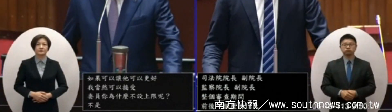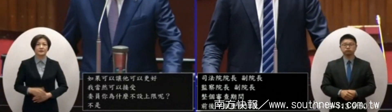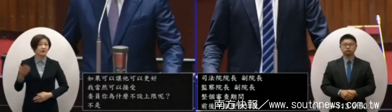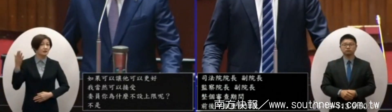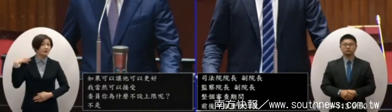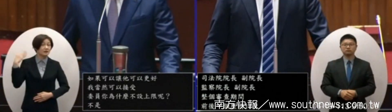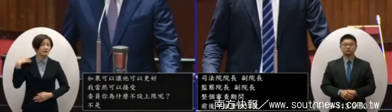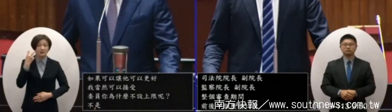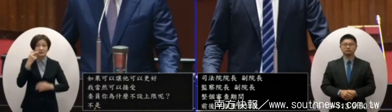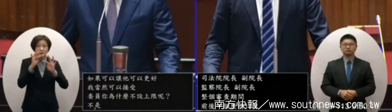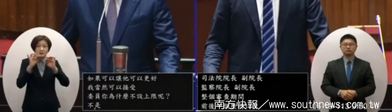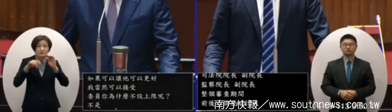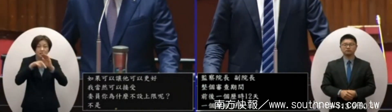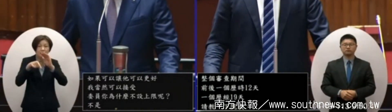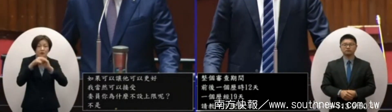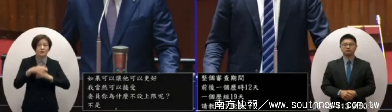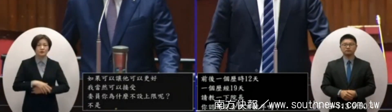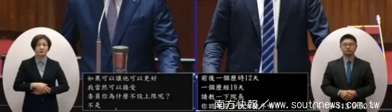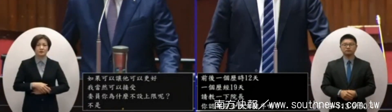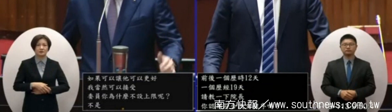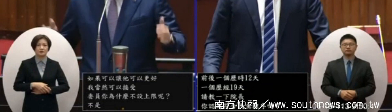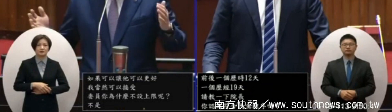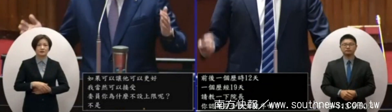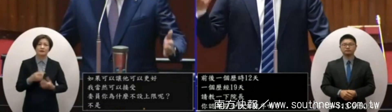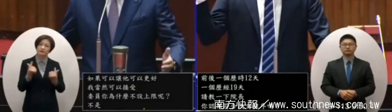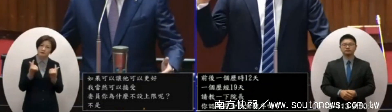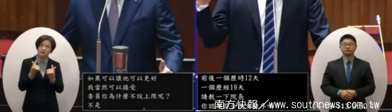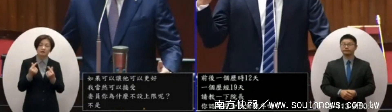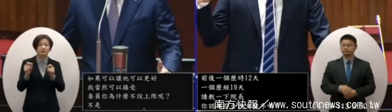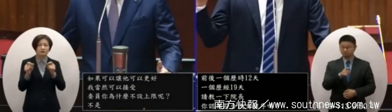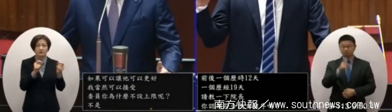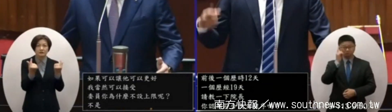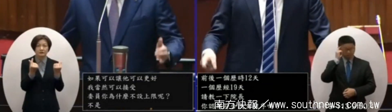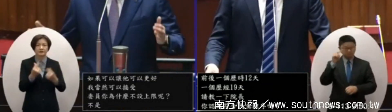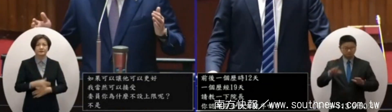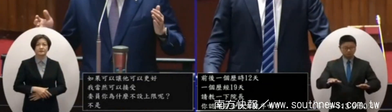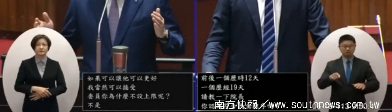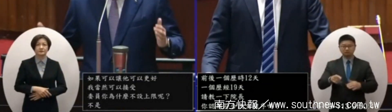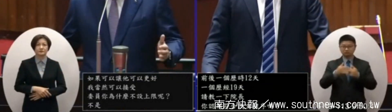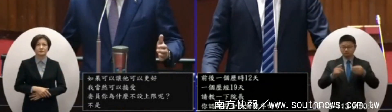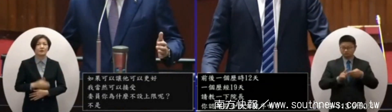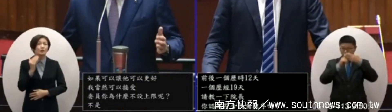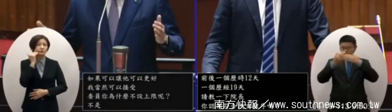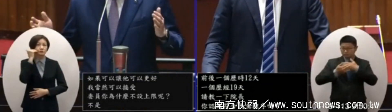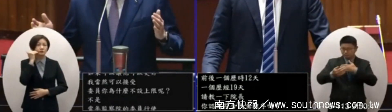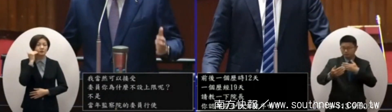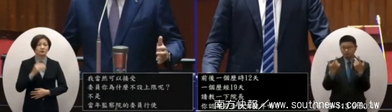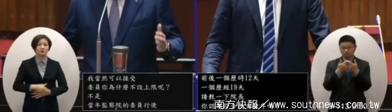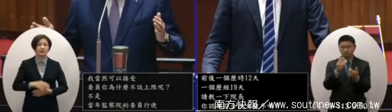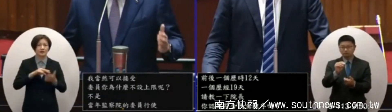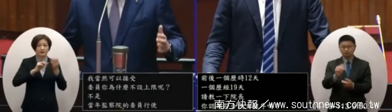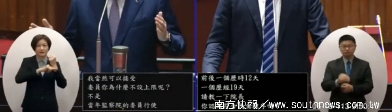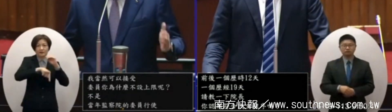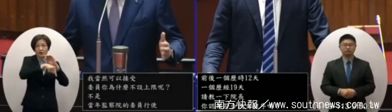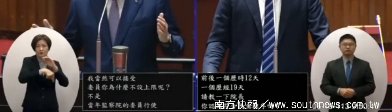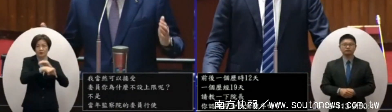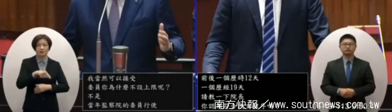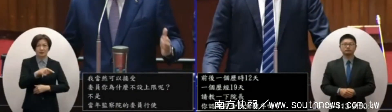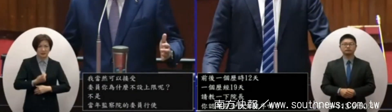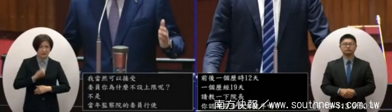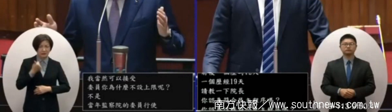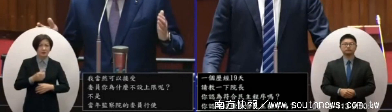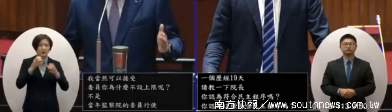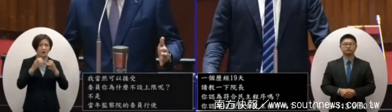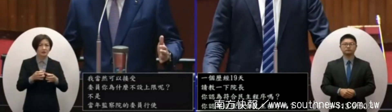當年監察院的委員的行使也是這樣子所以你認為符不符合民主程序如果立法院大院真的要